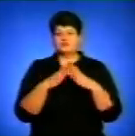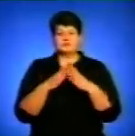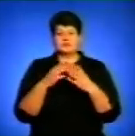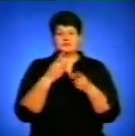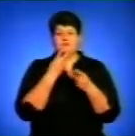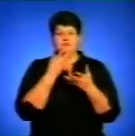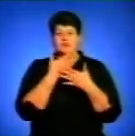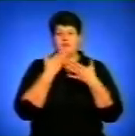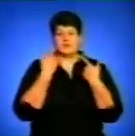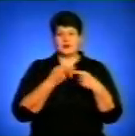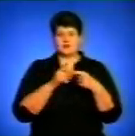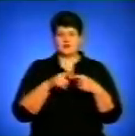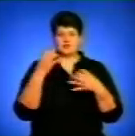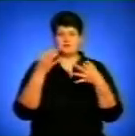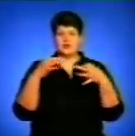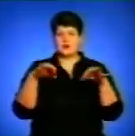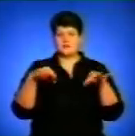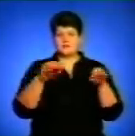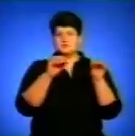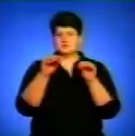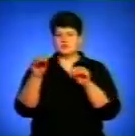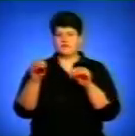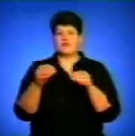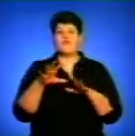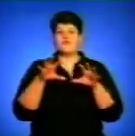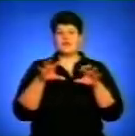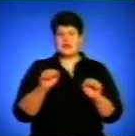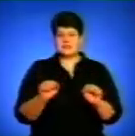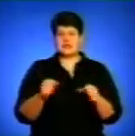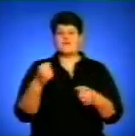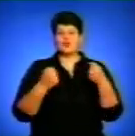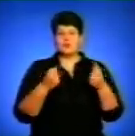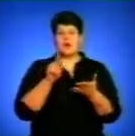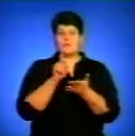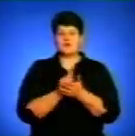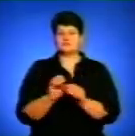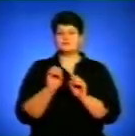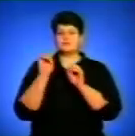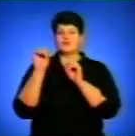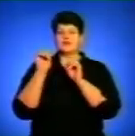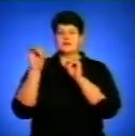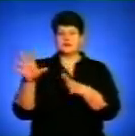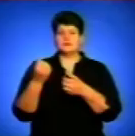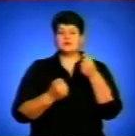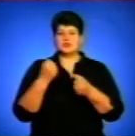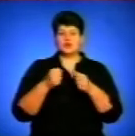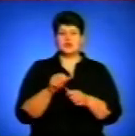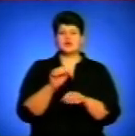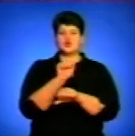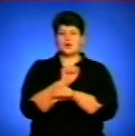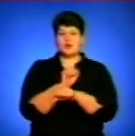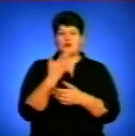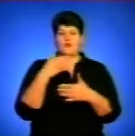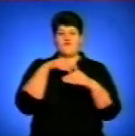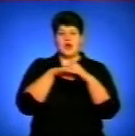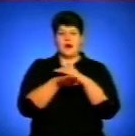передбачало такого. Відповідно, власник автомобіля має поставити цей автомобіль на стоянку або в гараж. Ігор